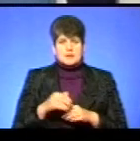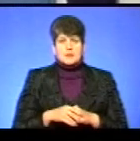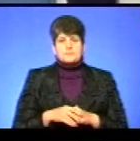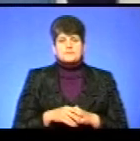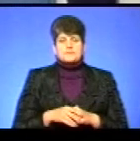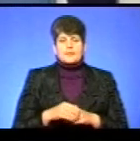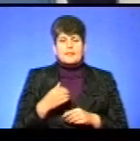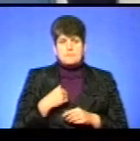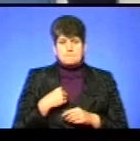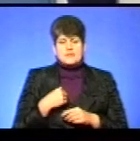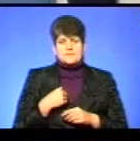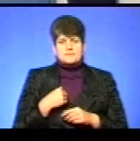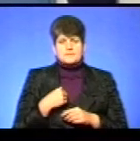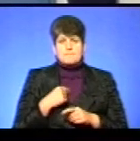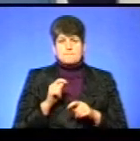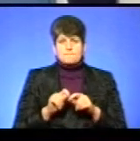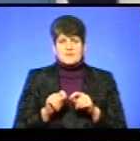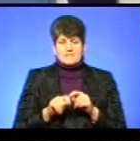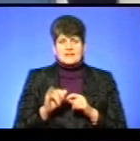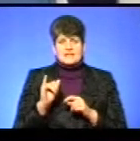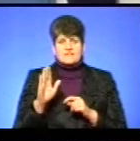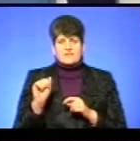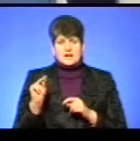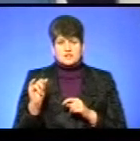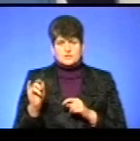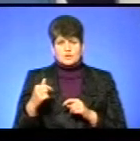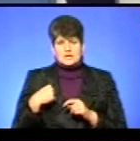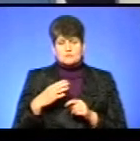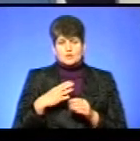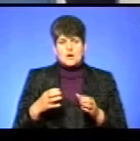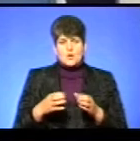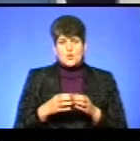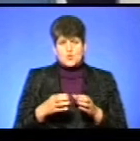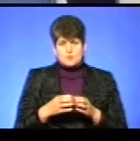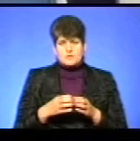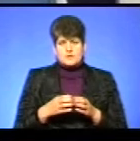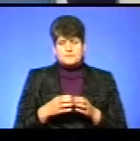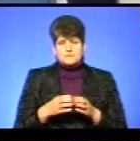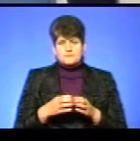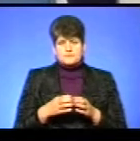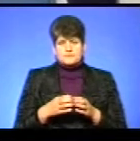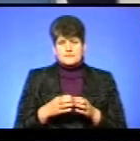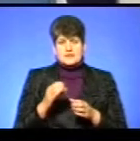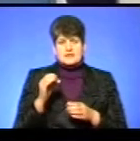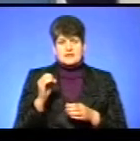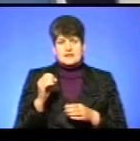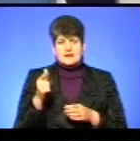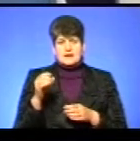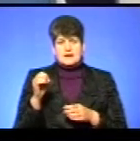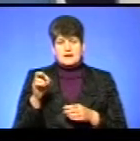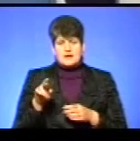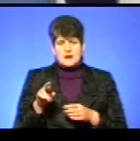перевіряли в Івачів, у нас працювала група «Єгеря»,